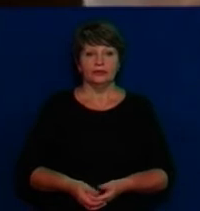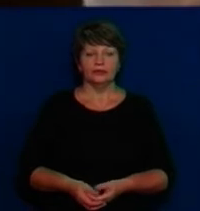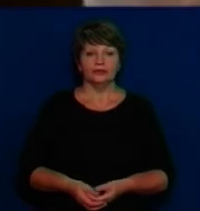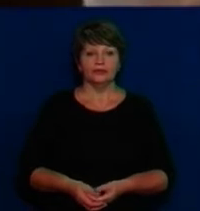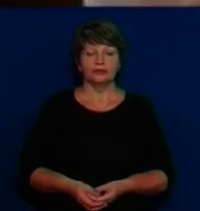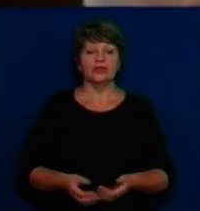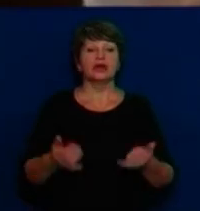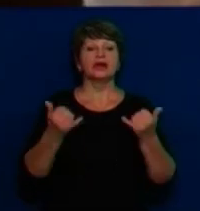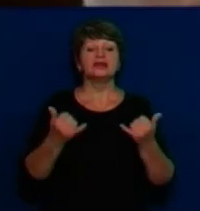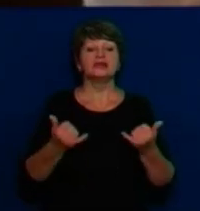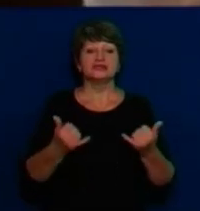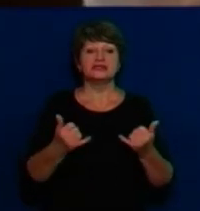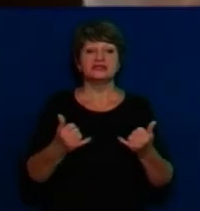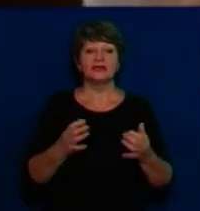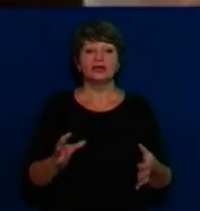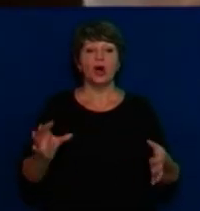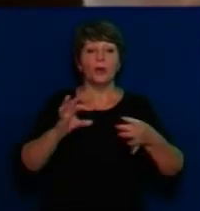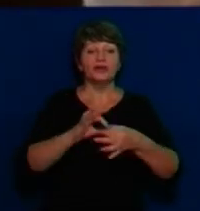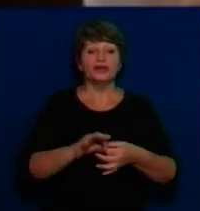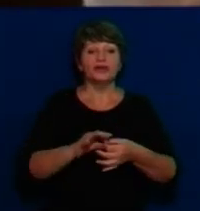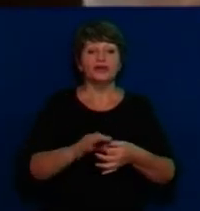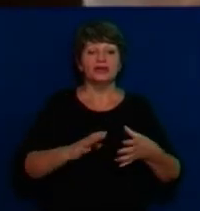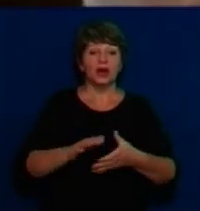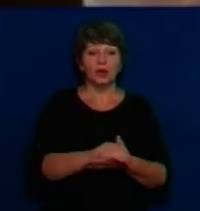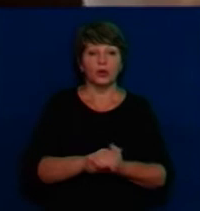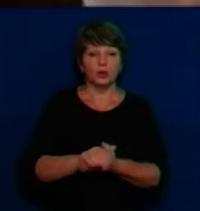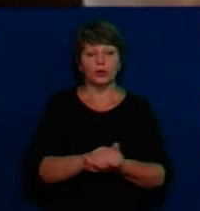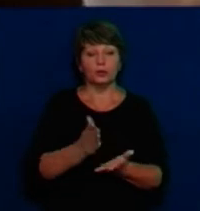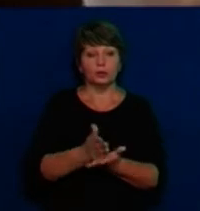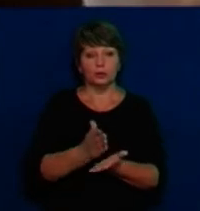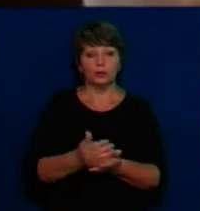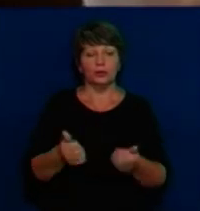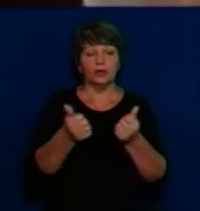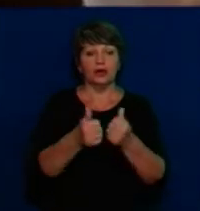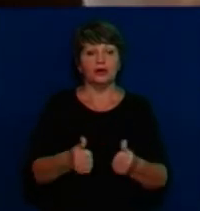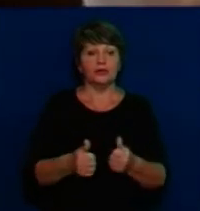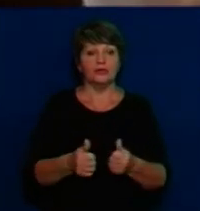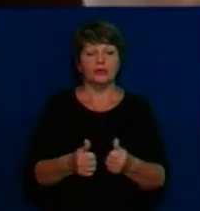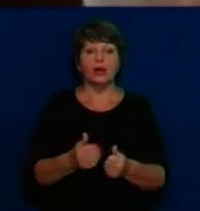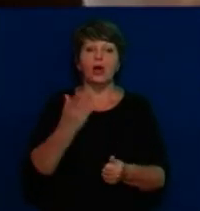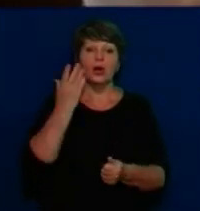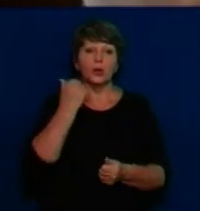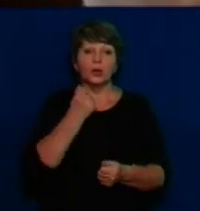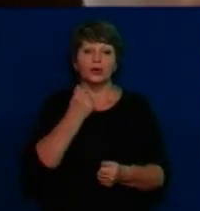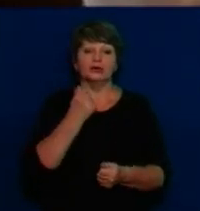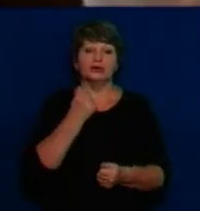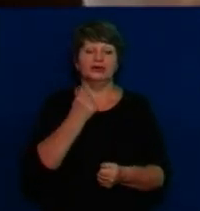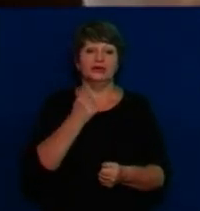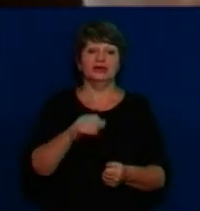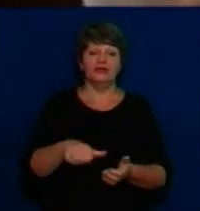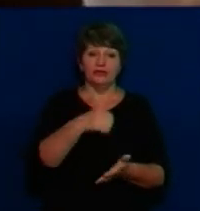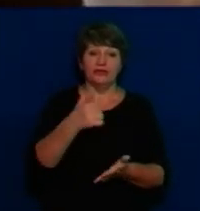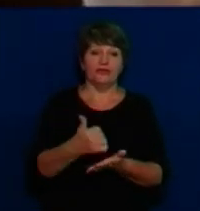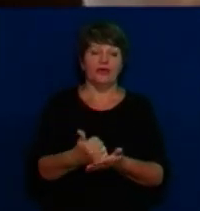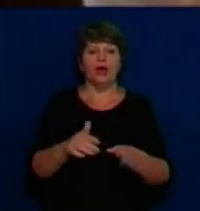Адже сьогодні децентралізація об'єднання територіальних громад має форму, знаєте, такого феодалізму, коли під певних тим олігархів